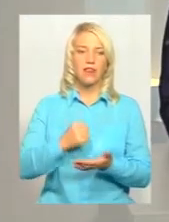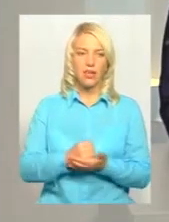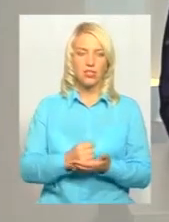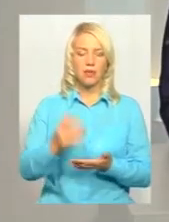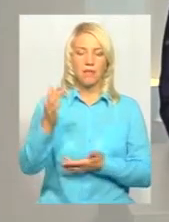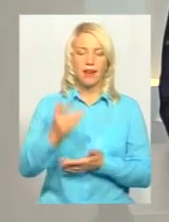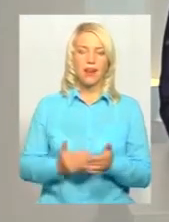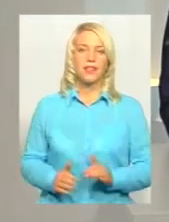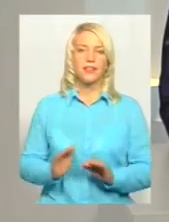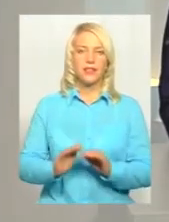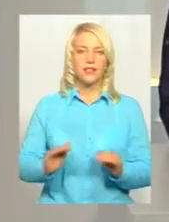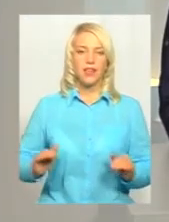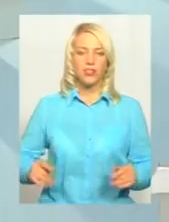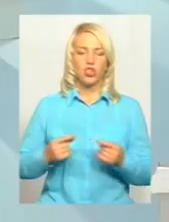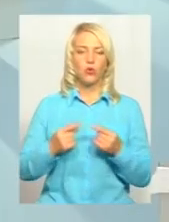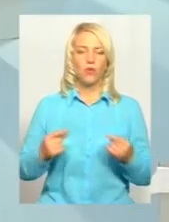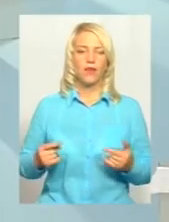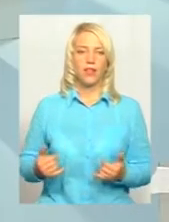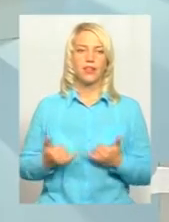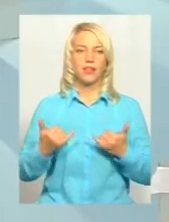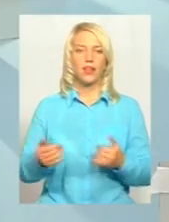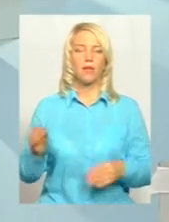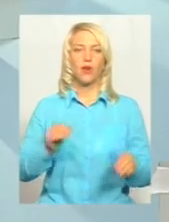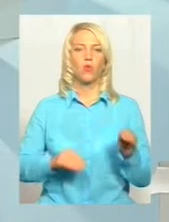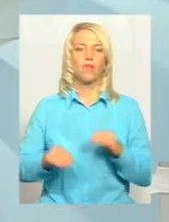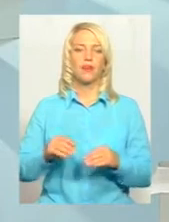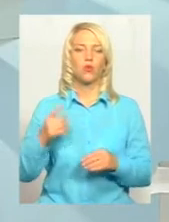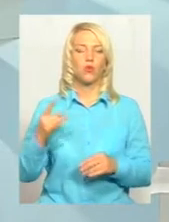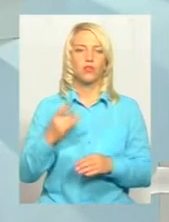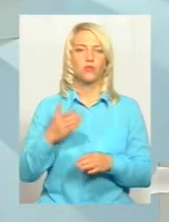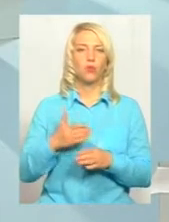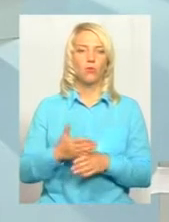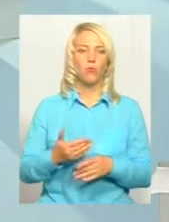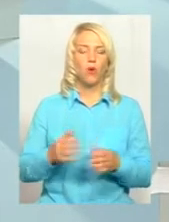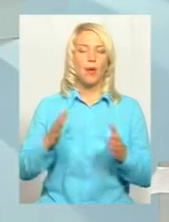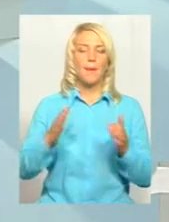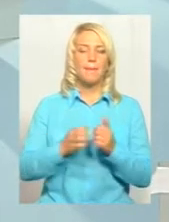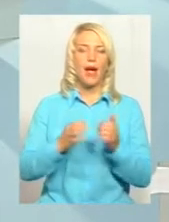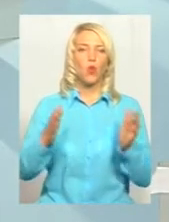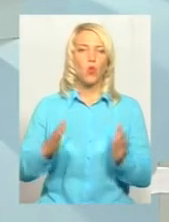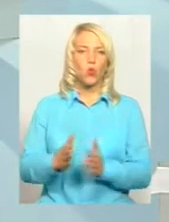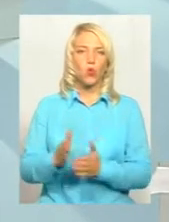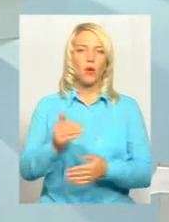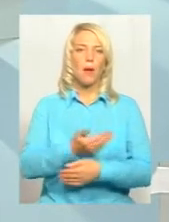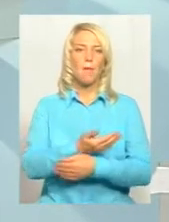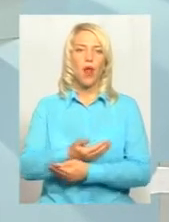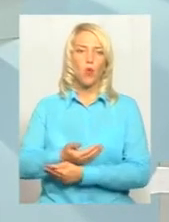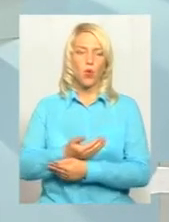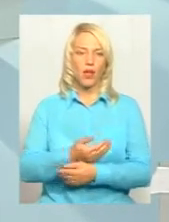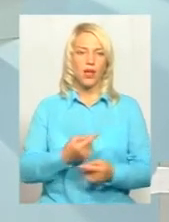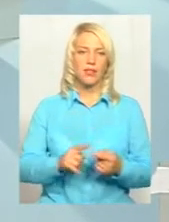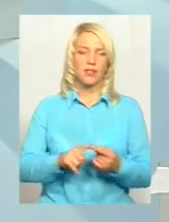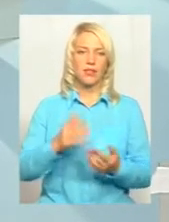товарів для комплектування одноразової натуральної допомоги пакунок малюка при народженні дитини. Ось, будь ласка, в мене ось цей знаходиться